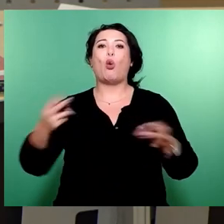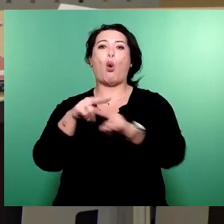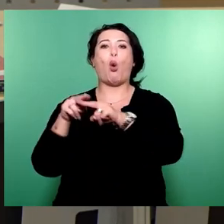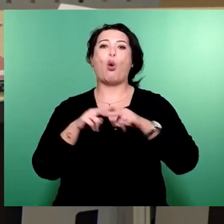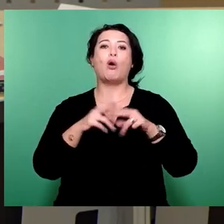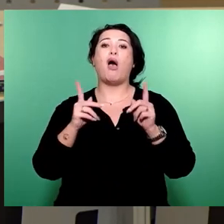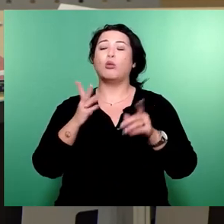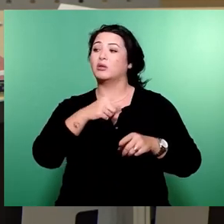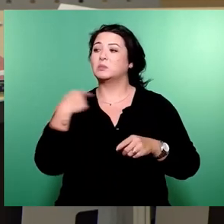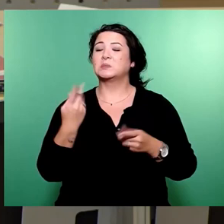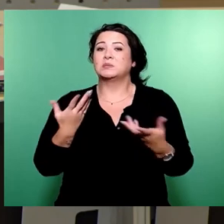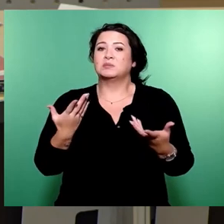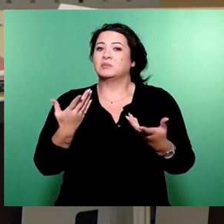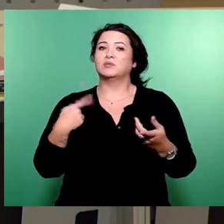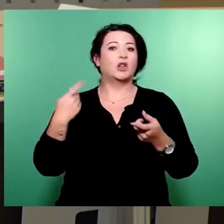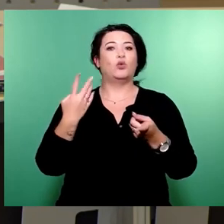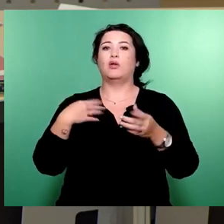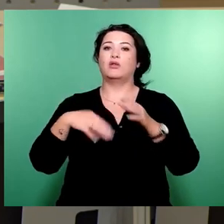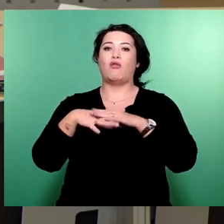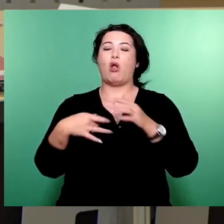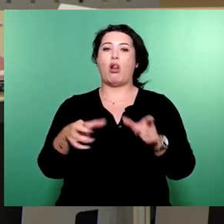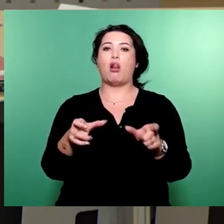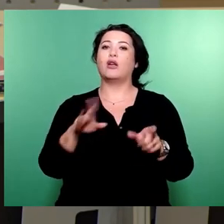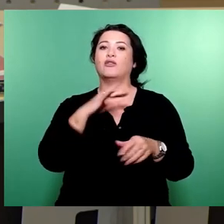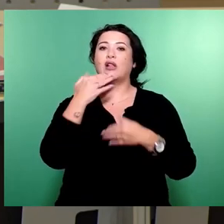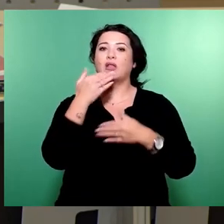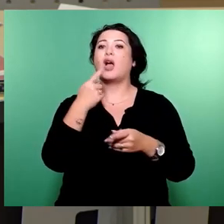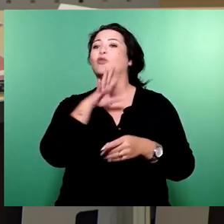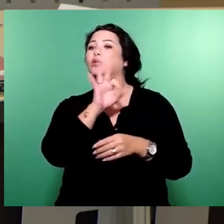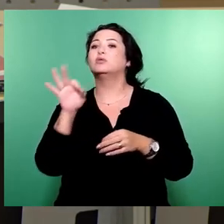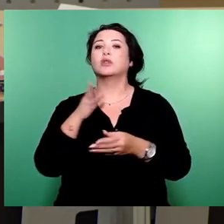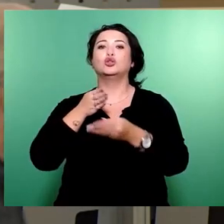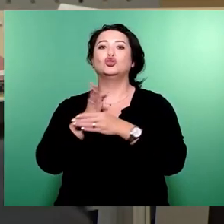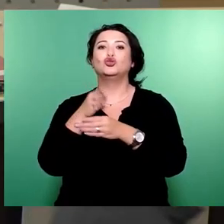ablehnen. Vielen Dank für Ihre Störversuche und Ihre Aufmerksamkeit.